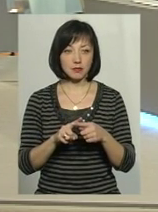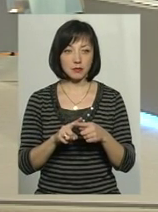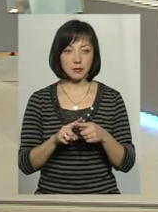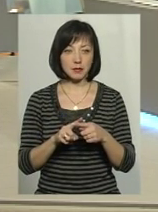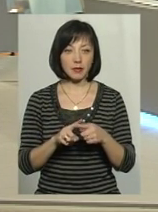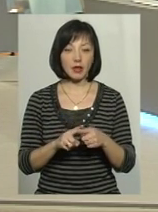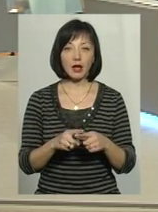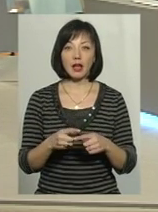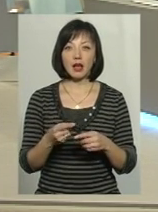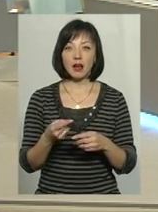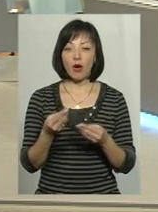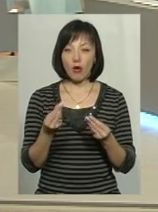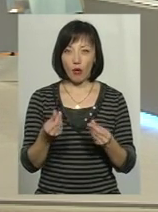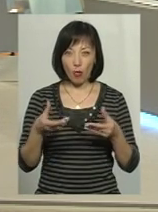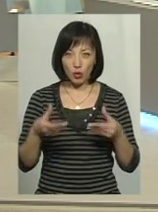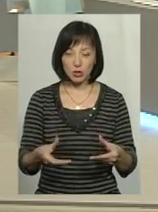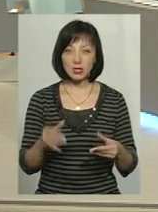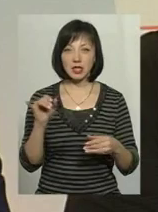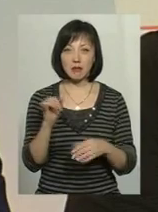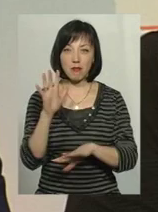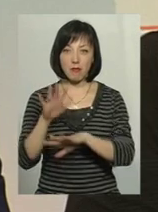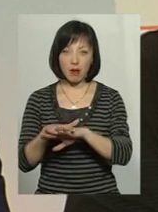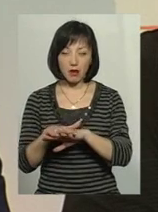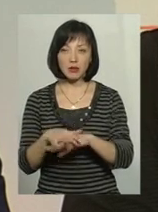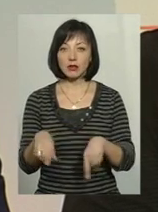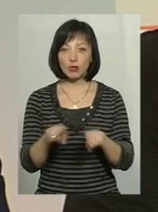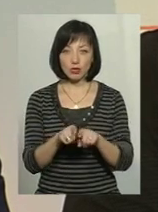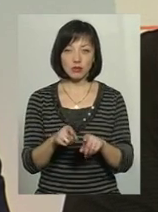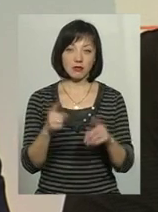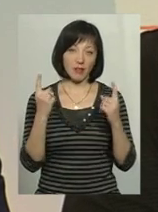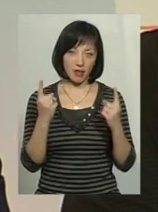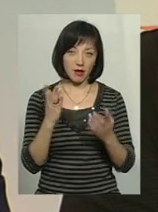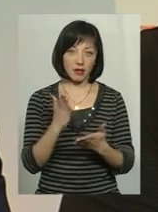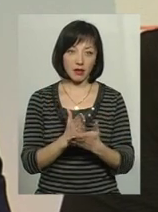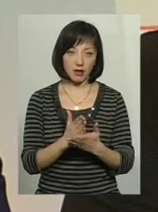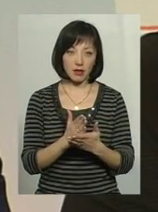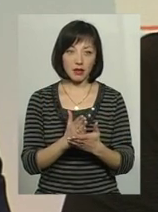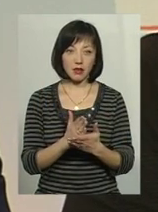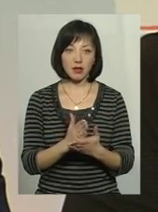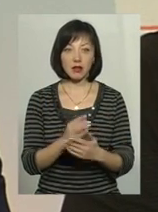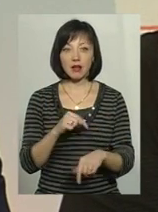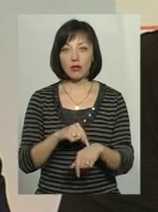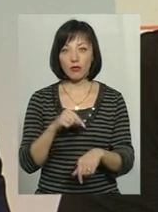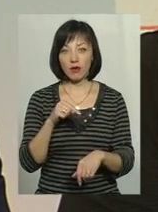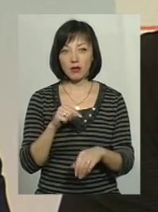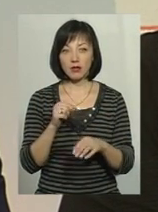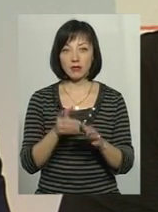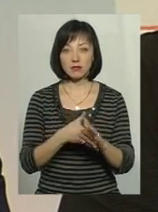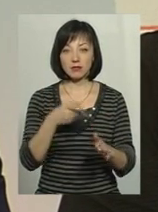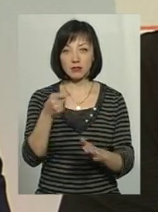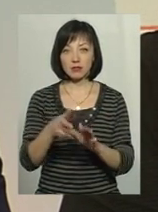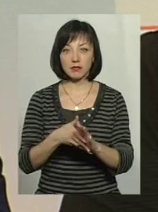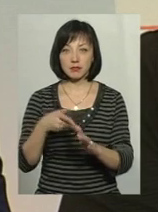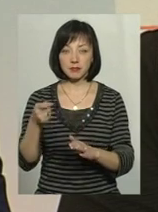готівкових коштів і коштів безготівкових теж немаленька є, тому теж так само буде реагування у відповідні